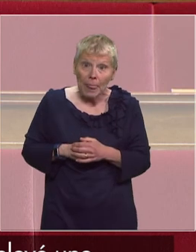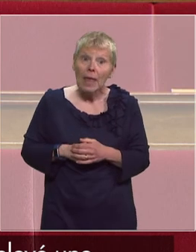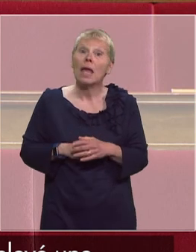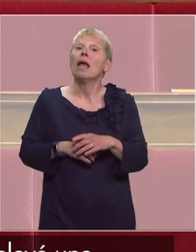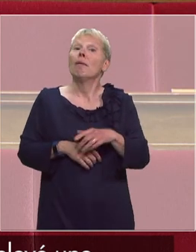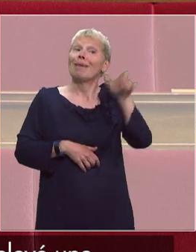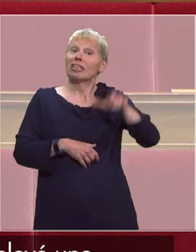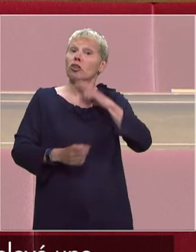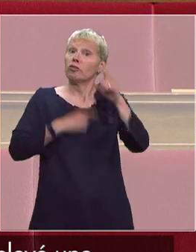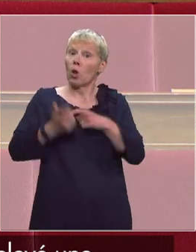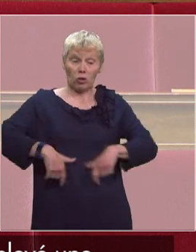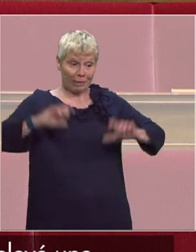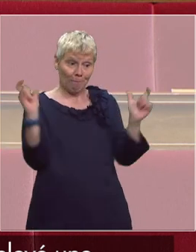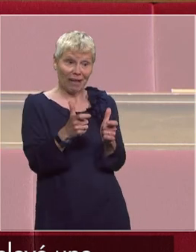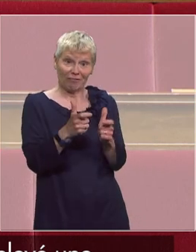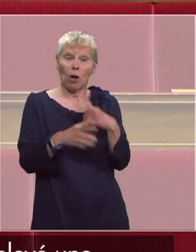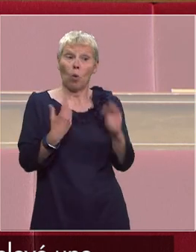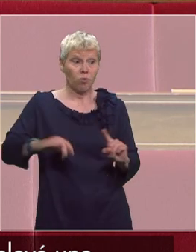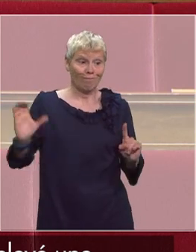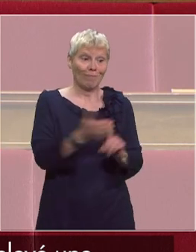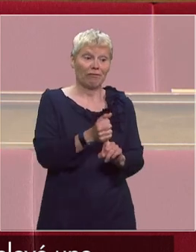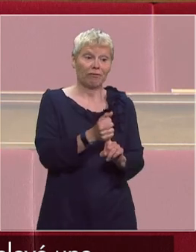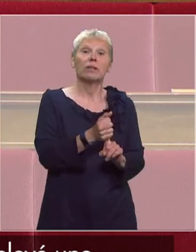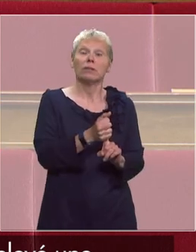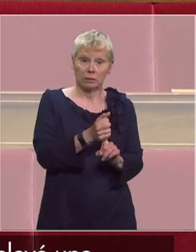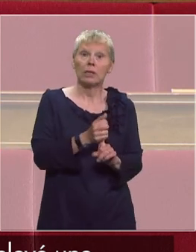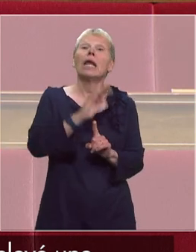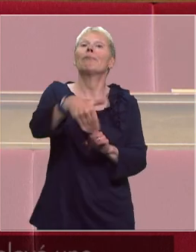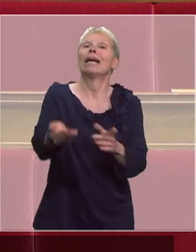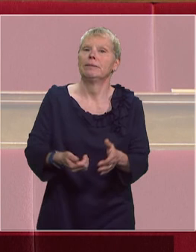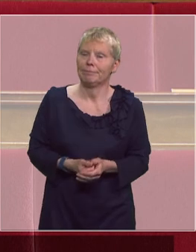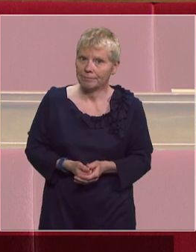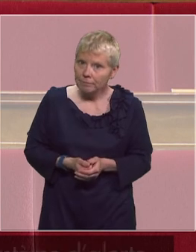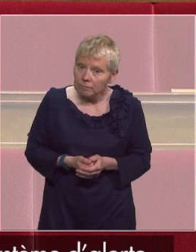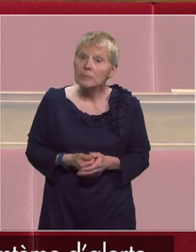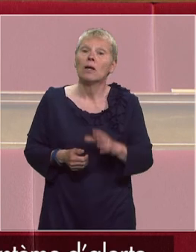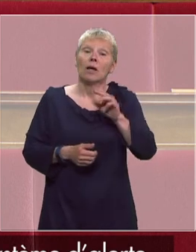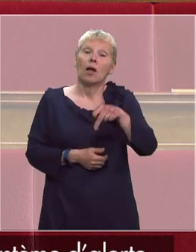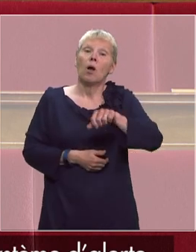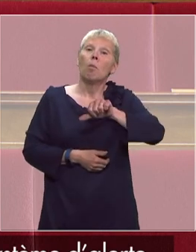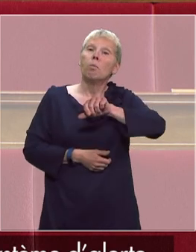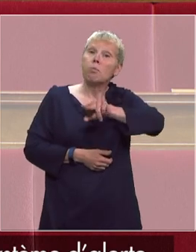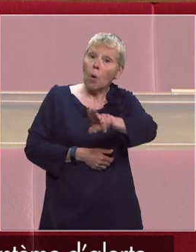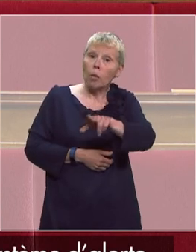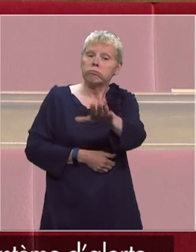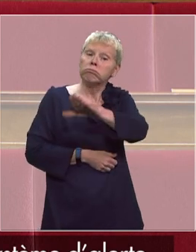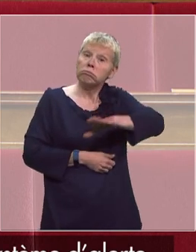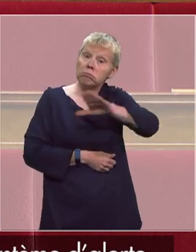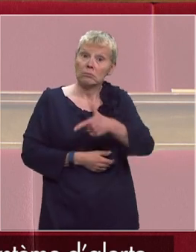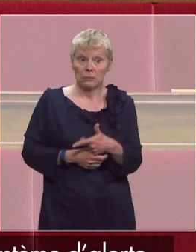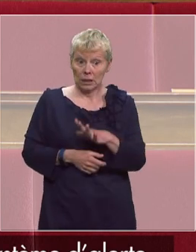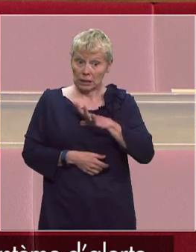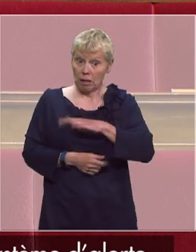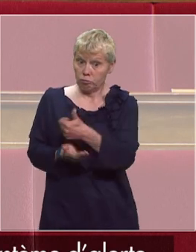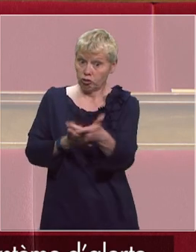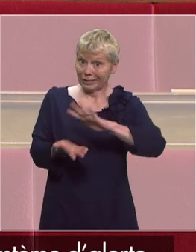identifiée ou interpellée se pose la question de l'après dans sa circonscription de Pau ma collègue Josy Puéto est sollicité par des